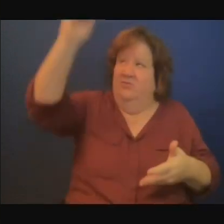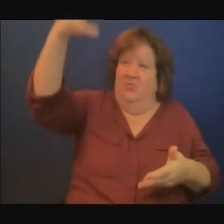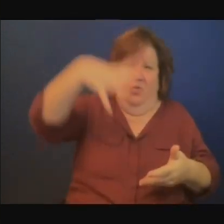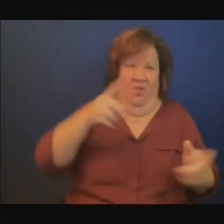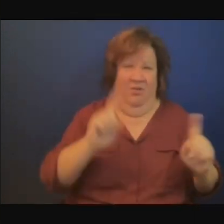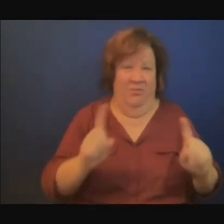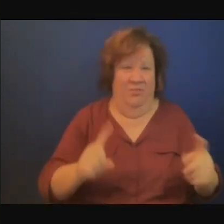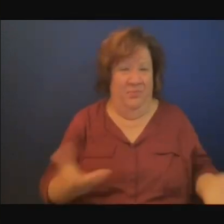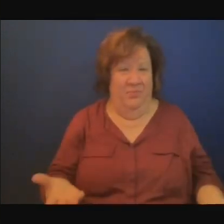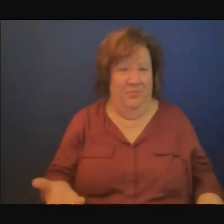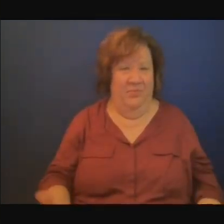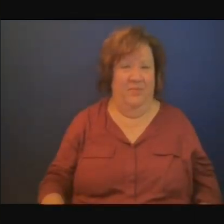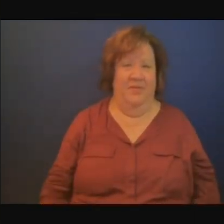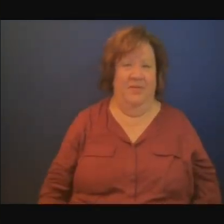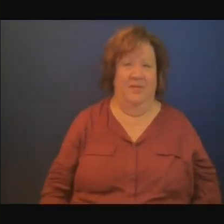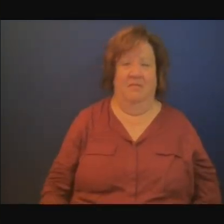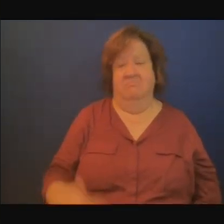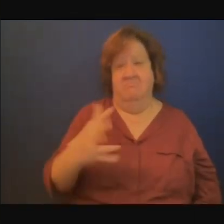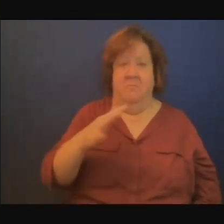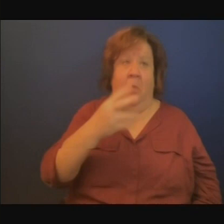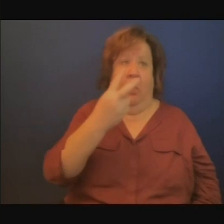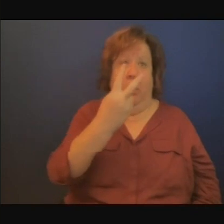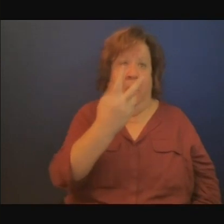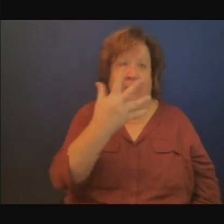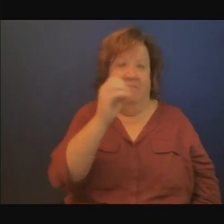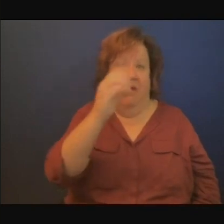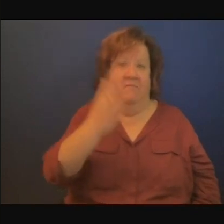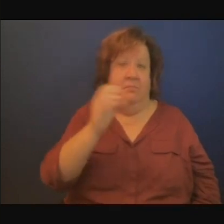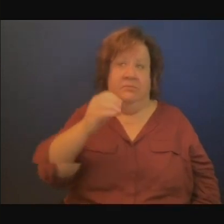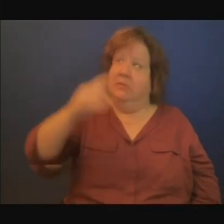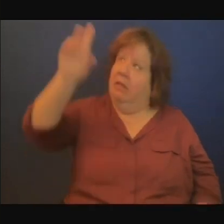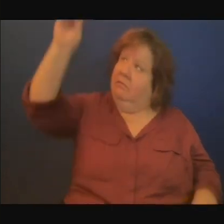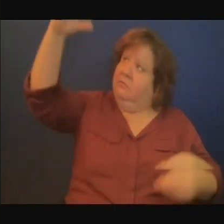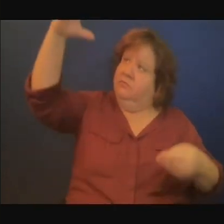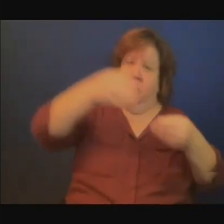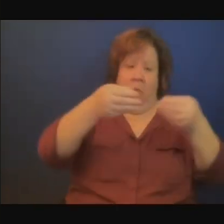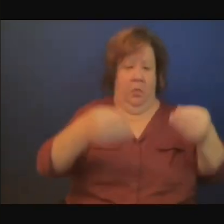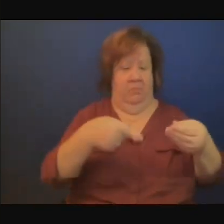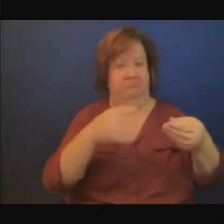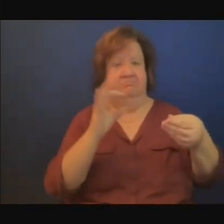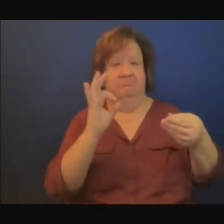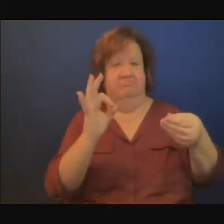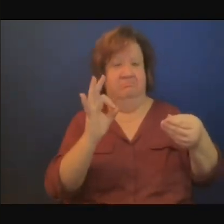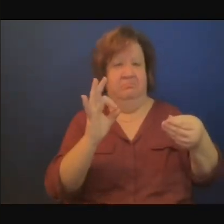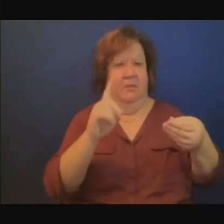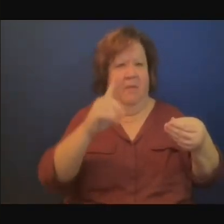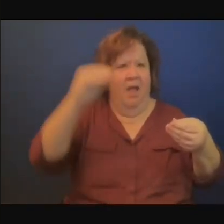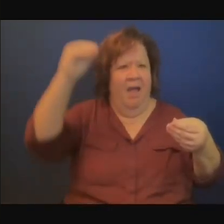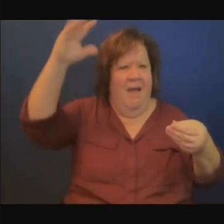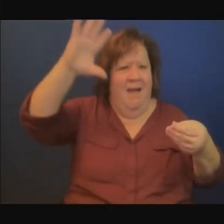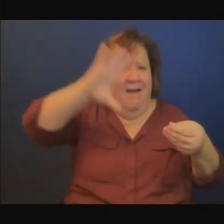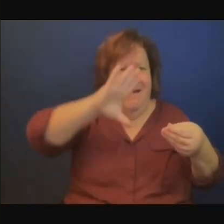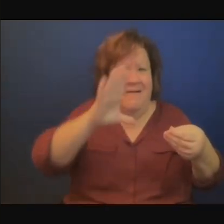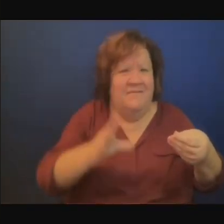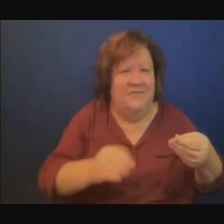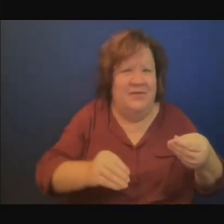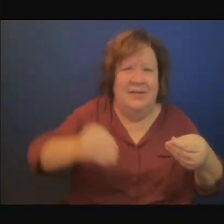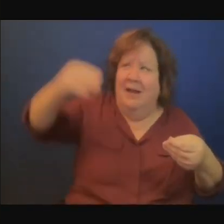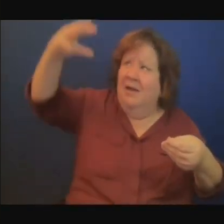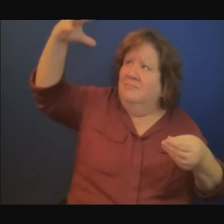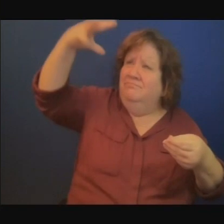fondamentale et pour promouvoir la recherche il faut promouvoir une réflexion autonome et éviter l